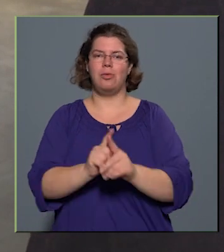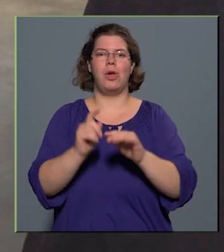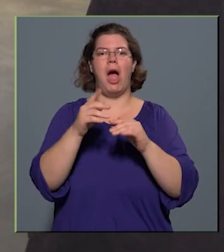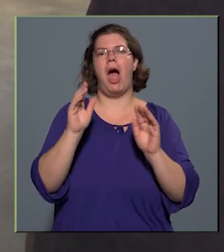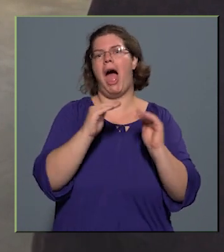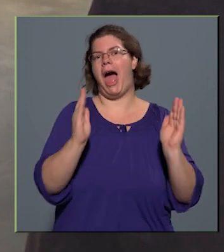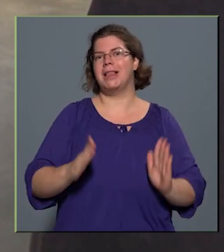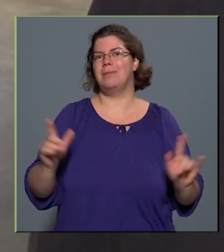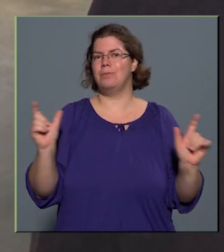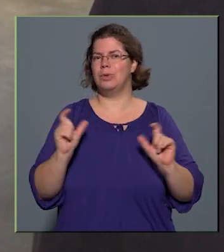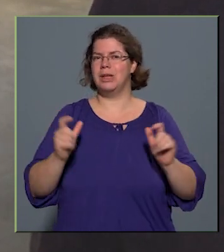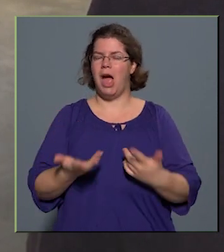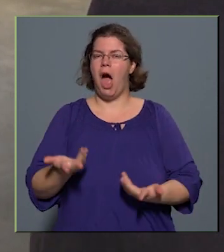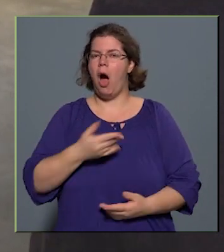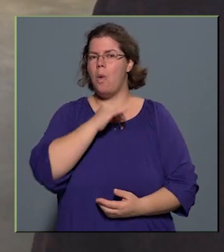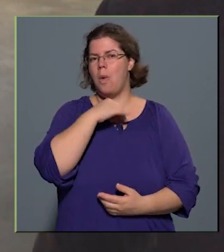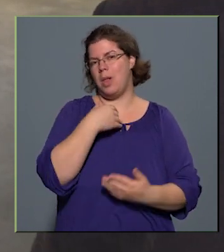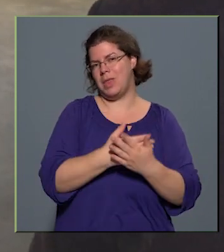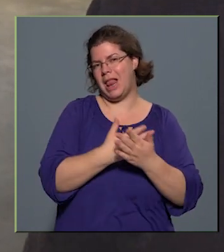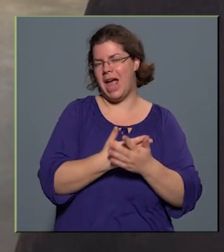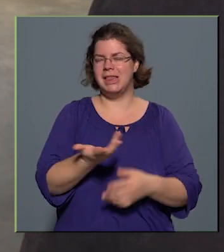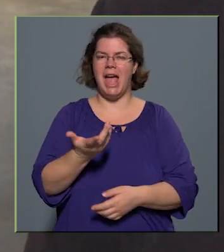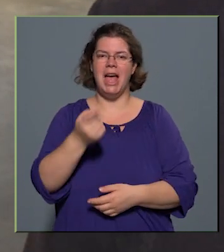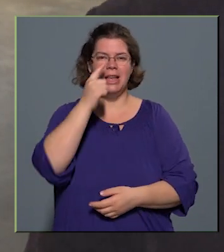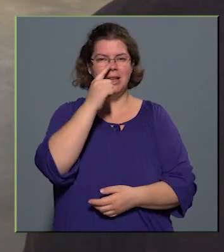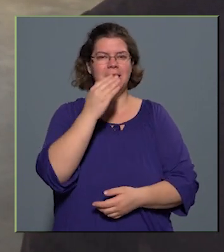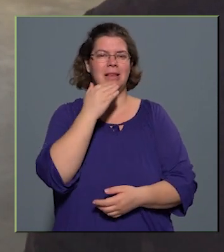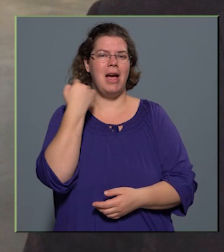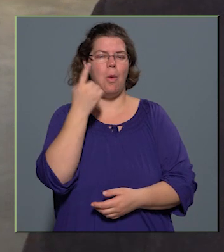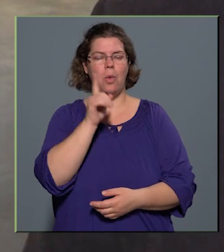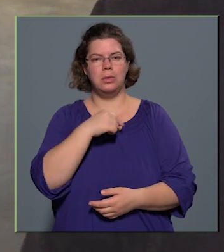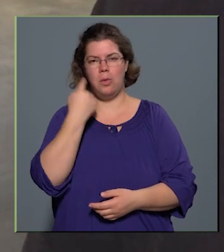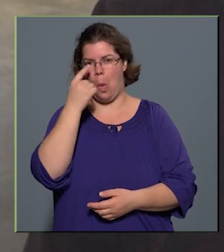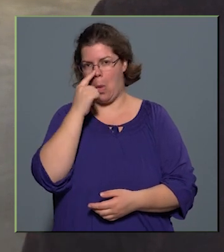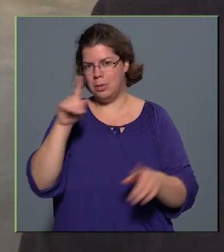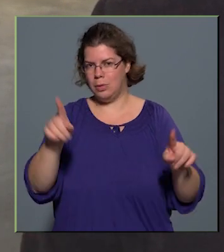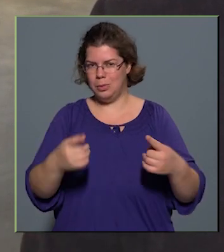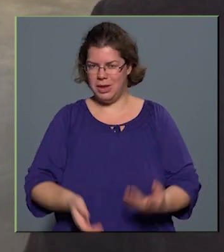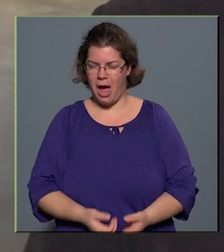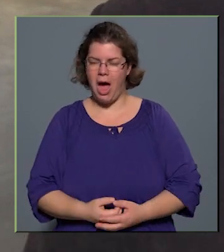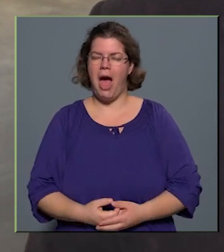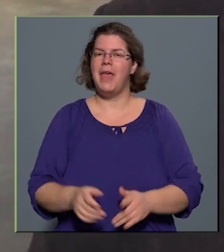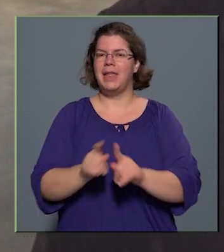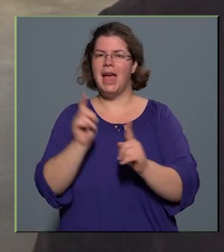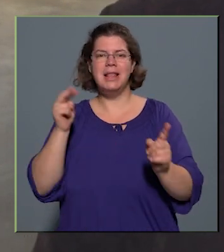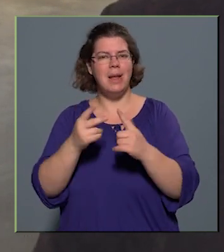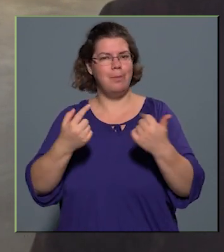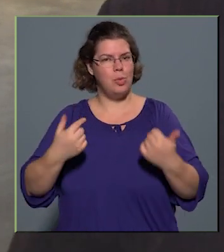ahol nem hangzik fel egy-két Neotonóta, tehát, hogy mondjam, ilyen szempontból az